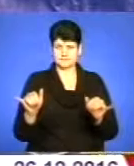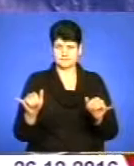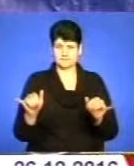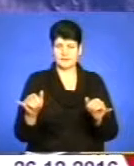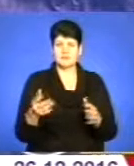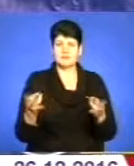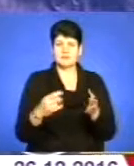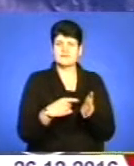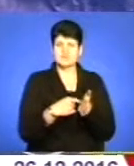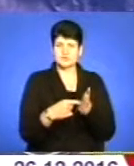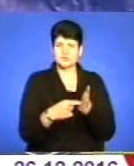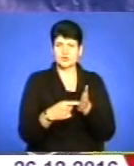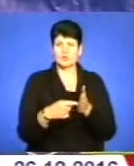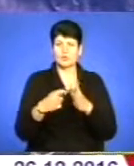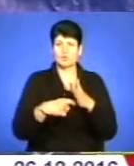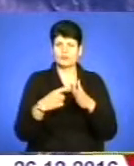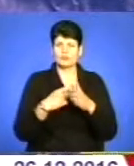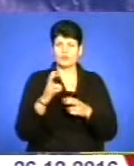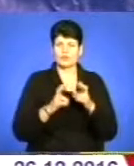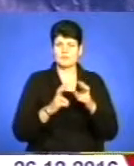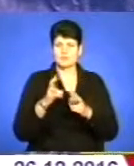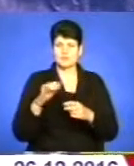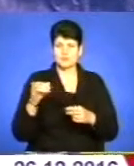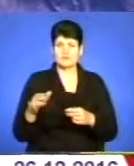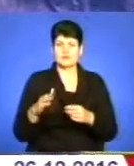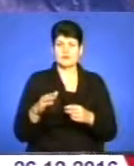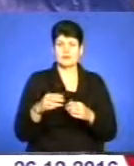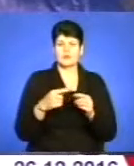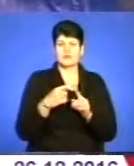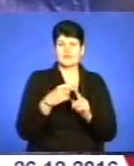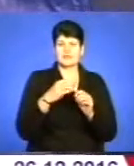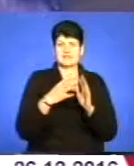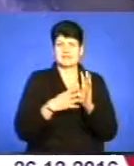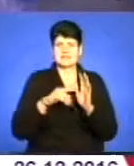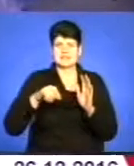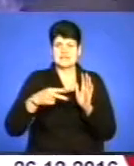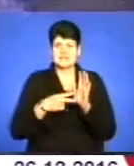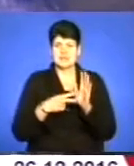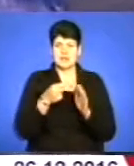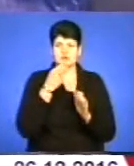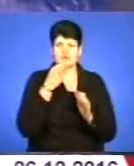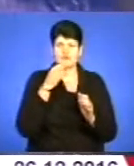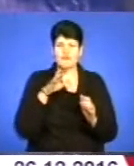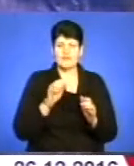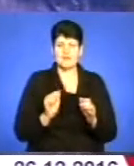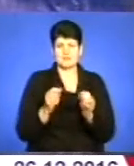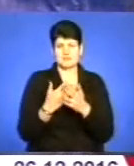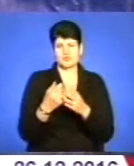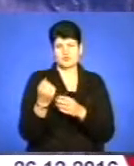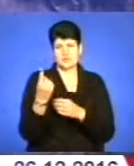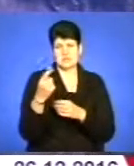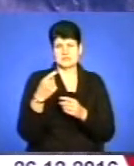треба визначити добовну промисловість – приріст – плюс 19,7%. Харчова – приблизно